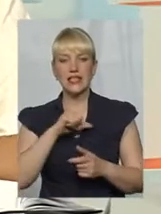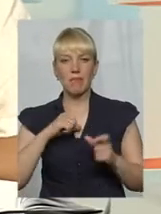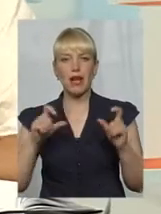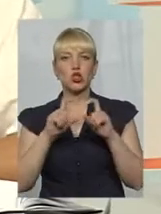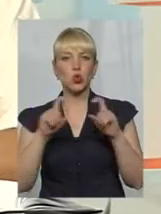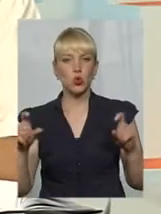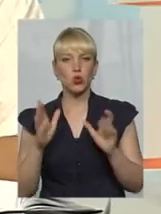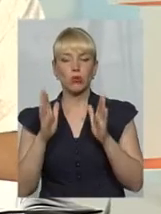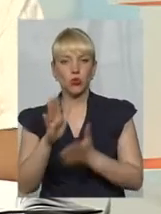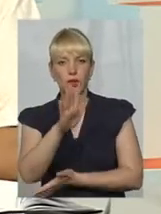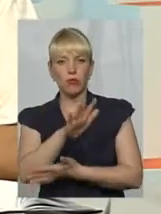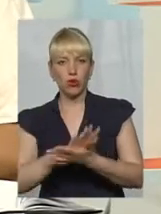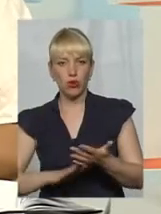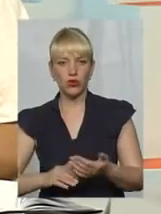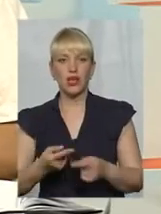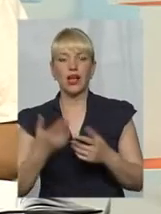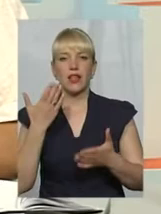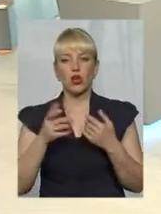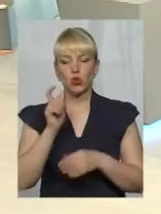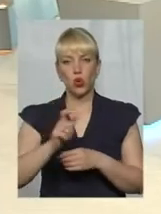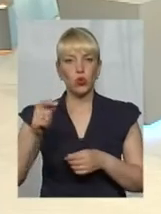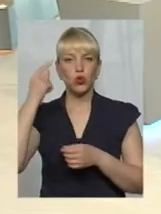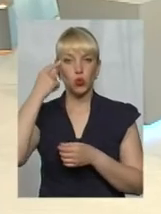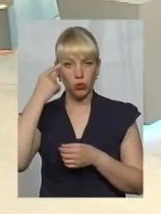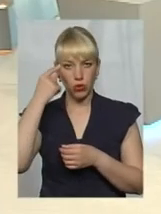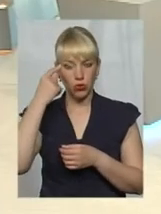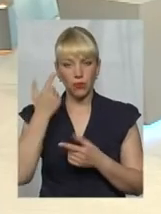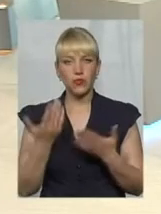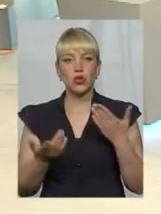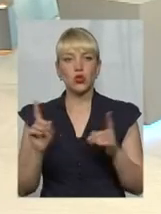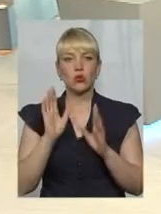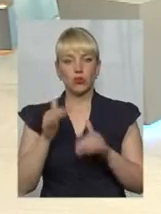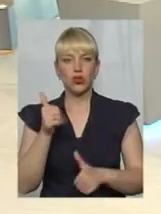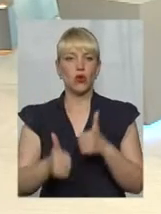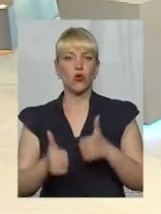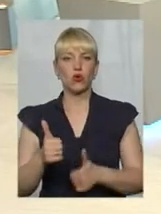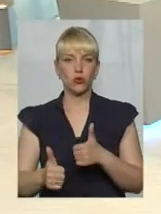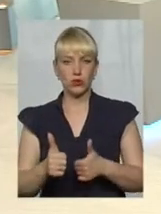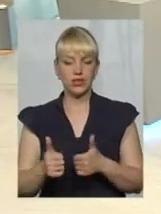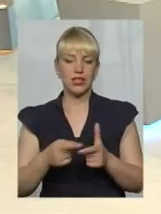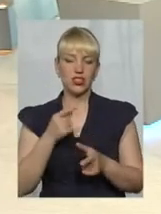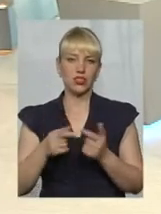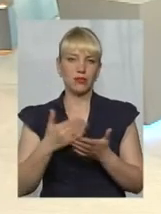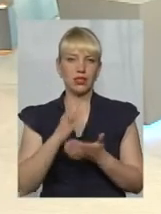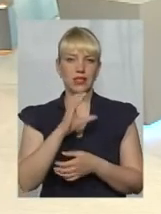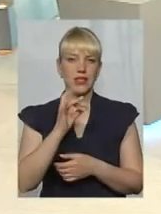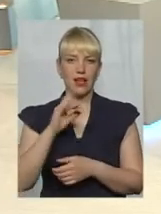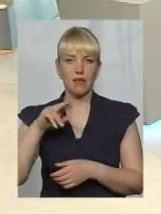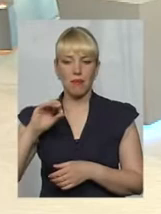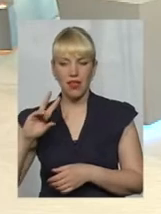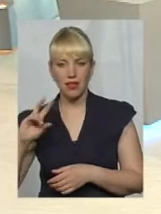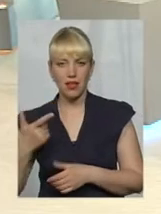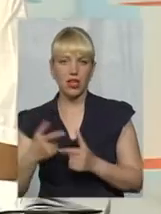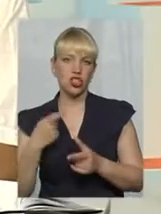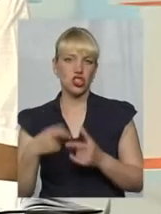Тобто, якщо певні мешканці наші думають, що буде конкурс десь, чи то в серпні, чи то в жовтні, неважливо,